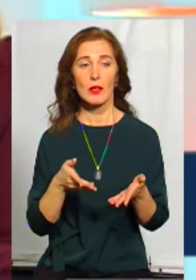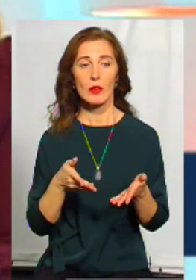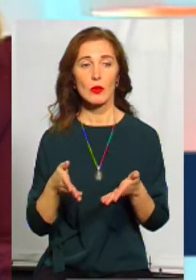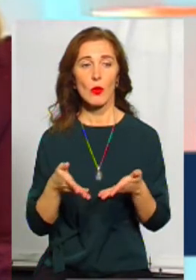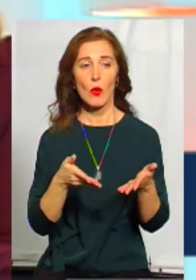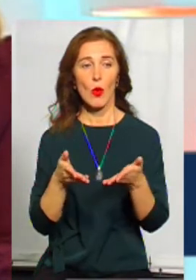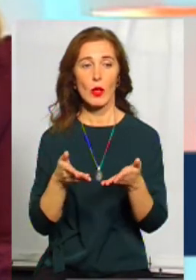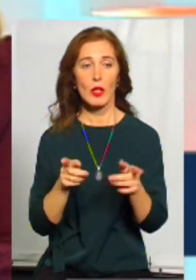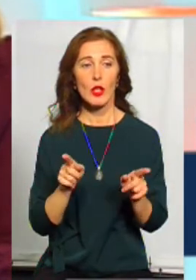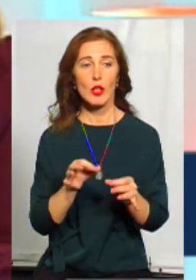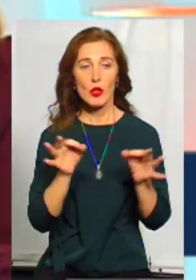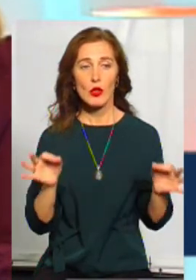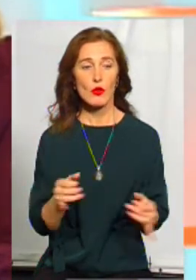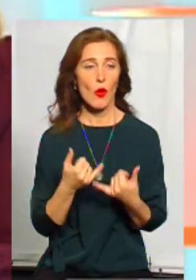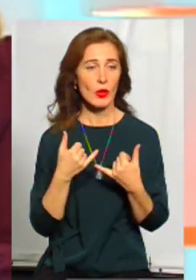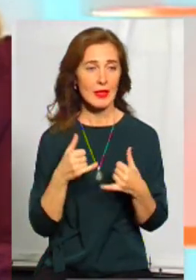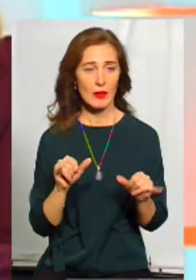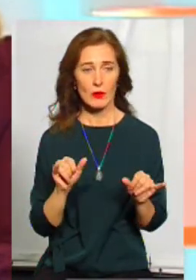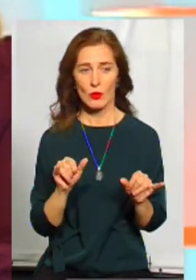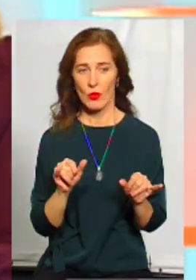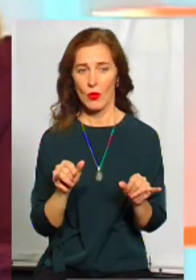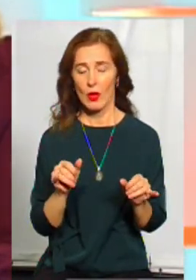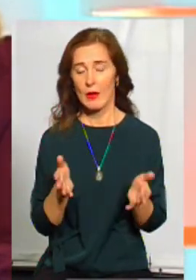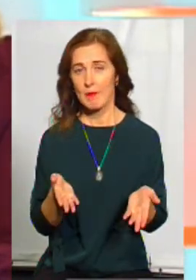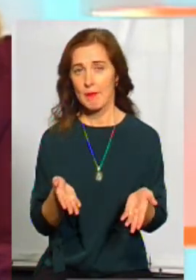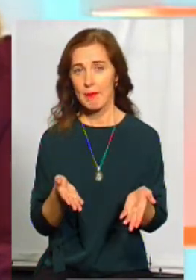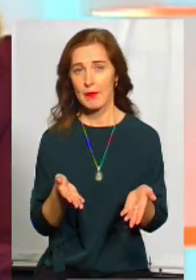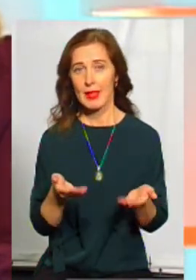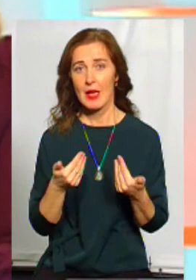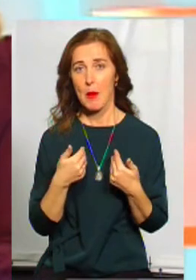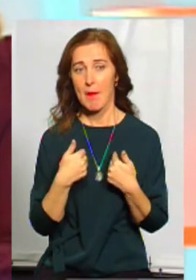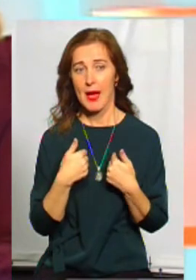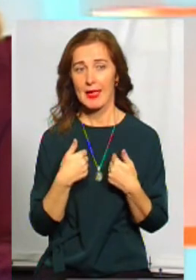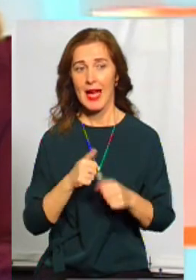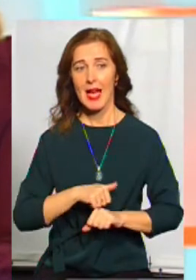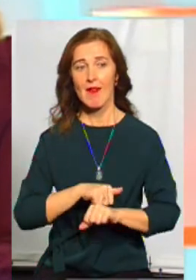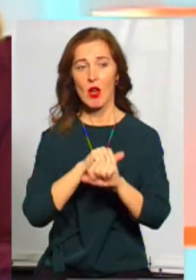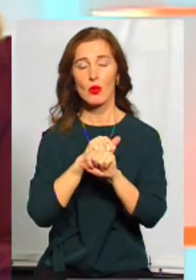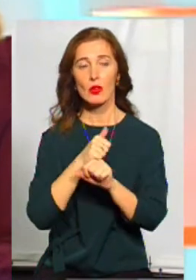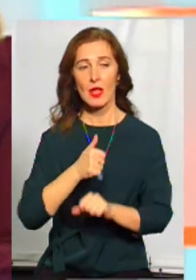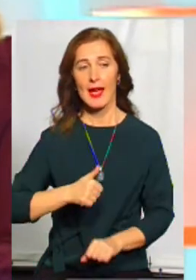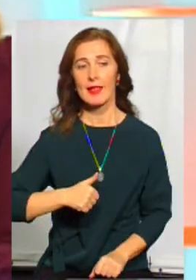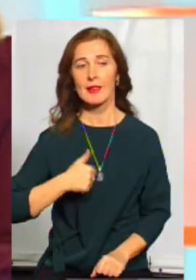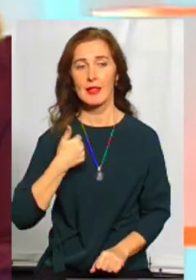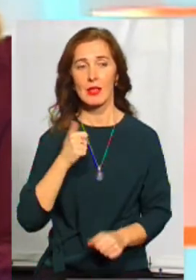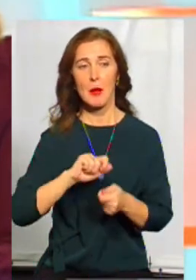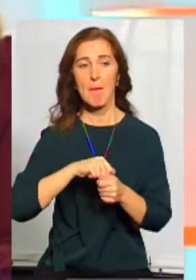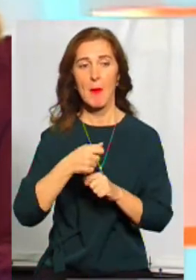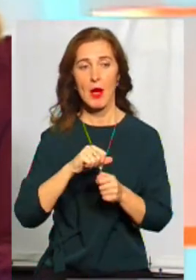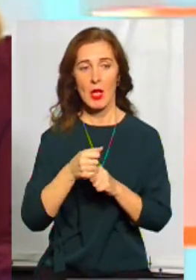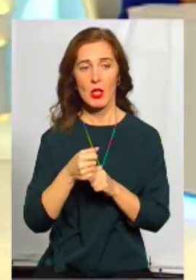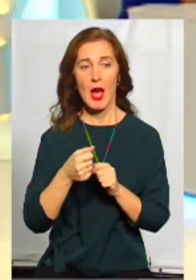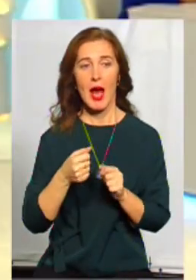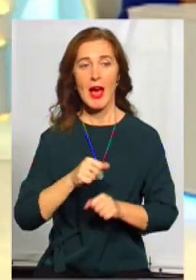дивного в тому, що відбувається в країні, ніколи не було. Безперебільший. Для мене і революція гідності, помаранчеву революція, і революція